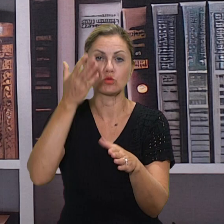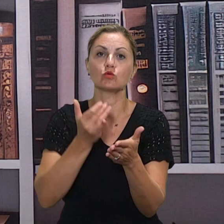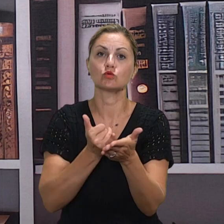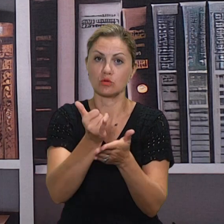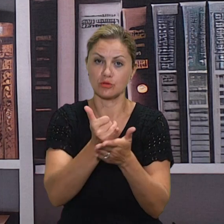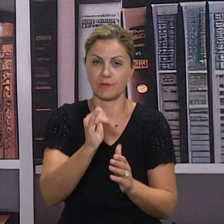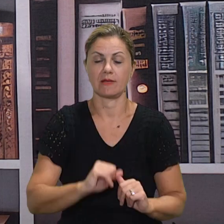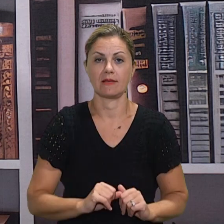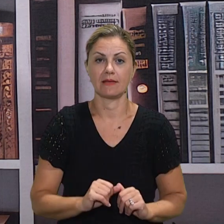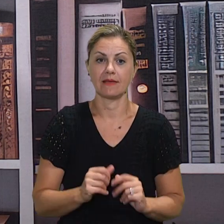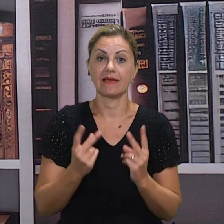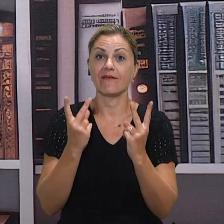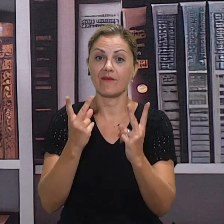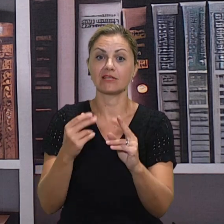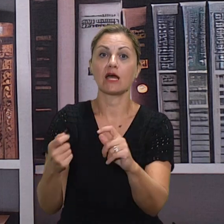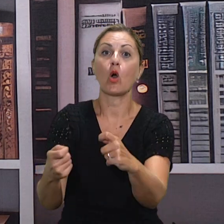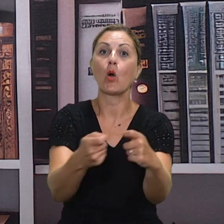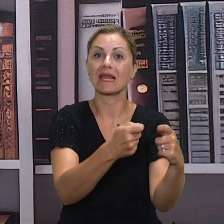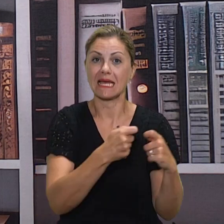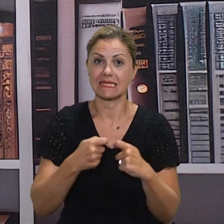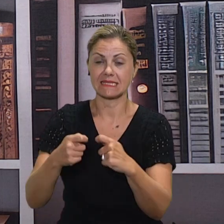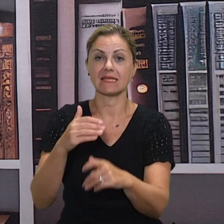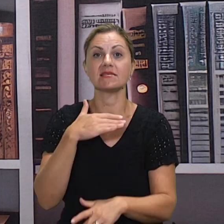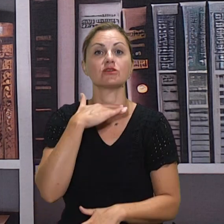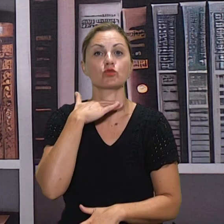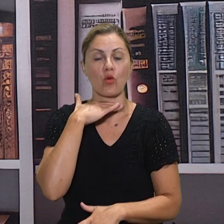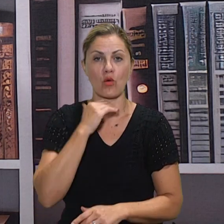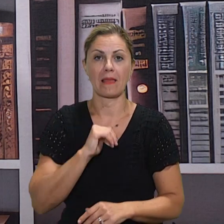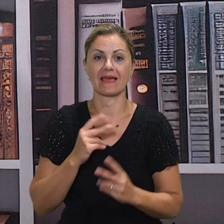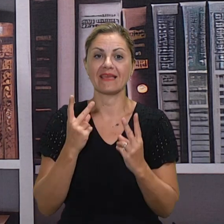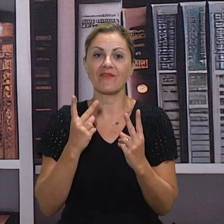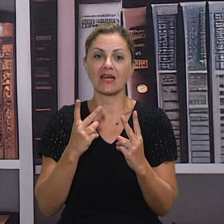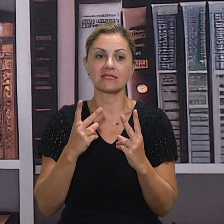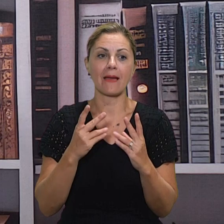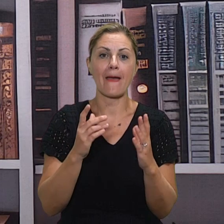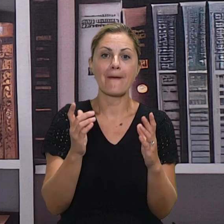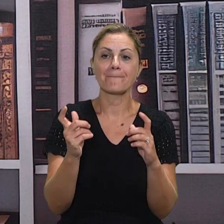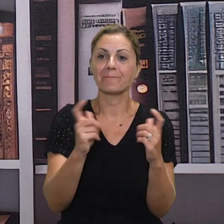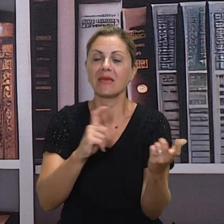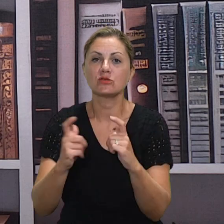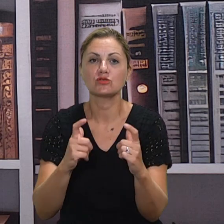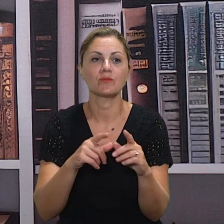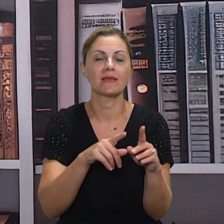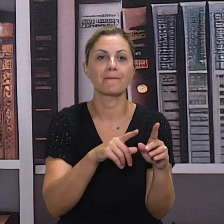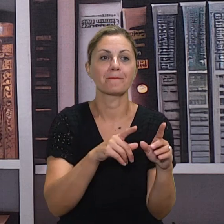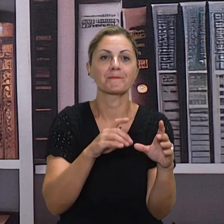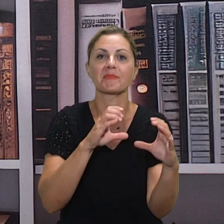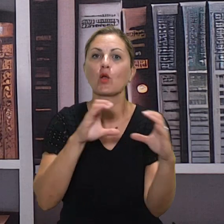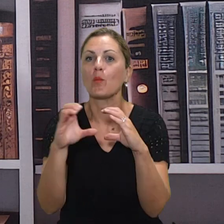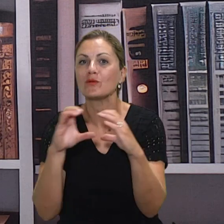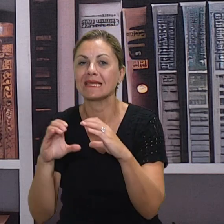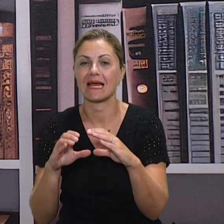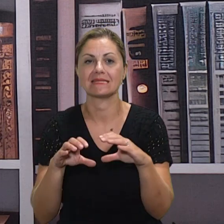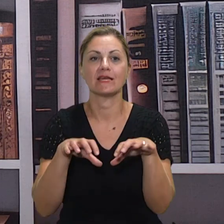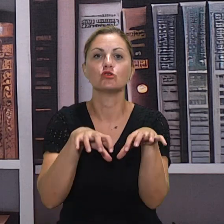zapravo ključ organizacije škole i bitna je suradnja isto i učitelja i stručne službe, a mislim da to